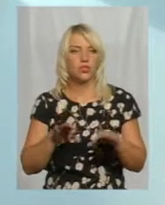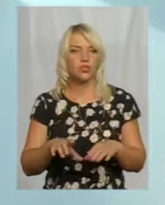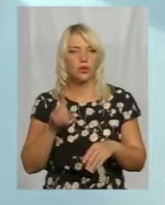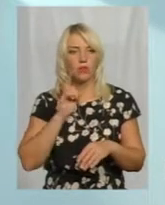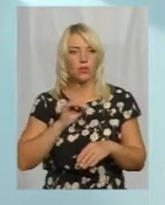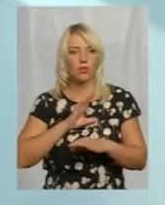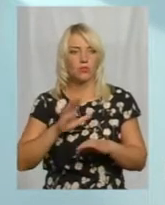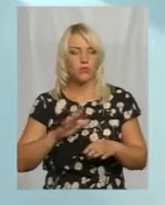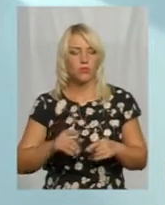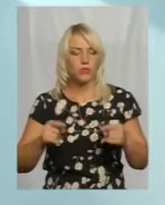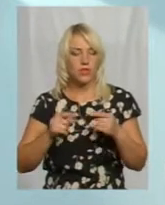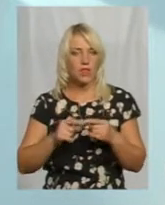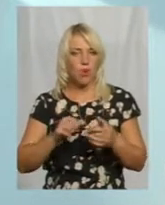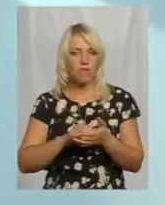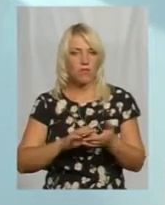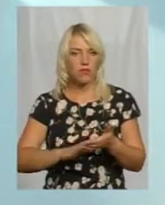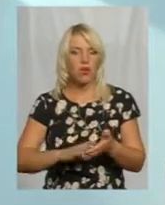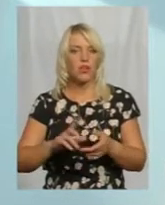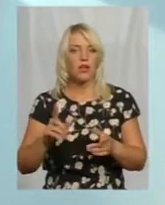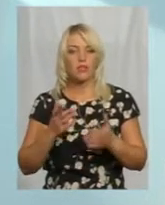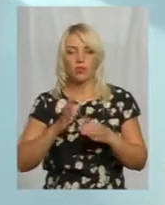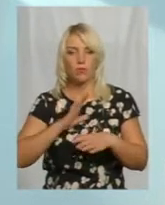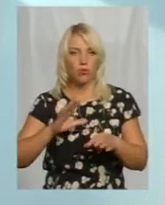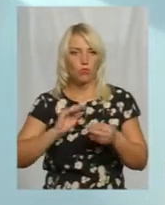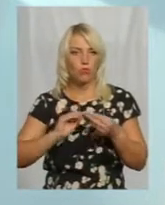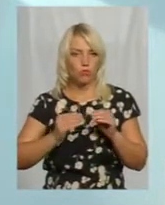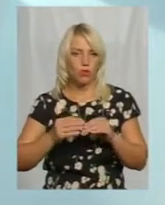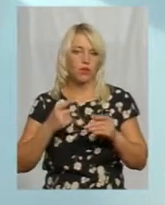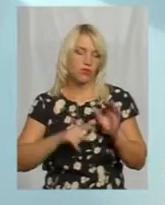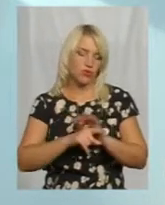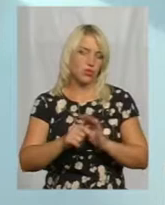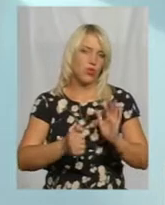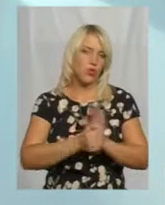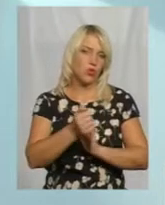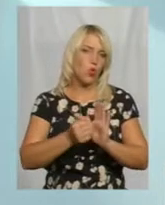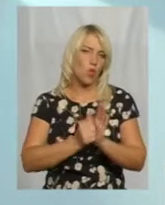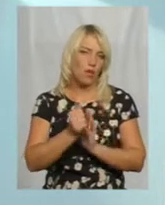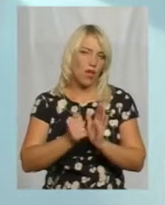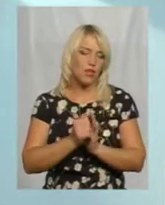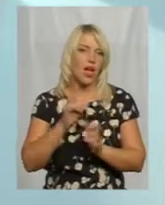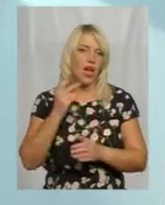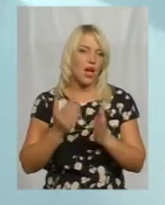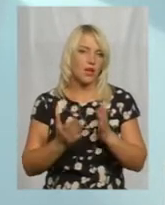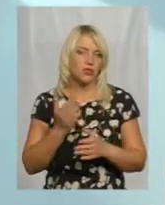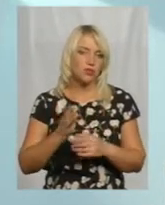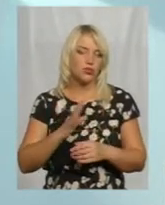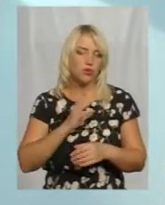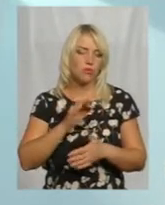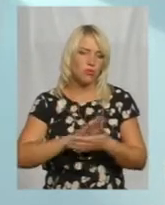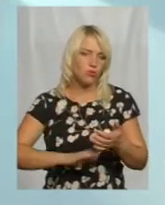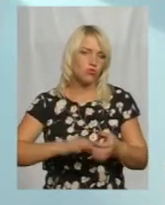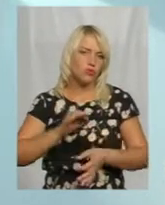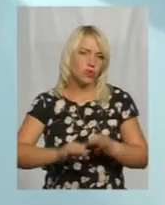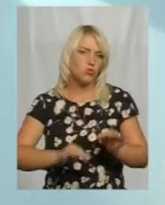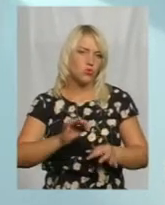поки не було встановлено пам'ять, якщо було, не було проблем, з тим і починали друкувати той підручник. Якщо ще продовжується за певним